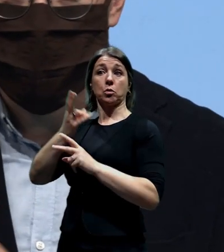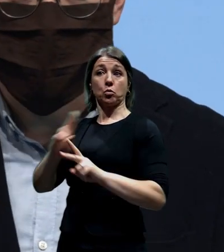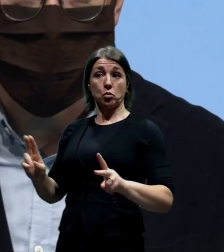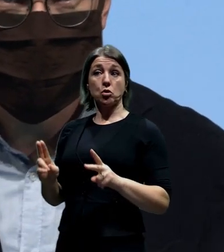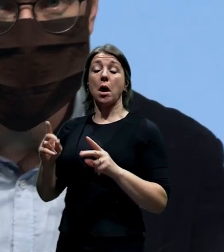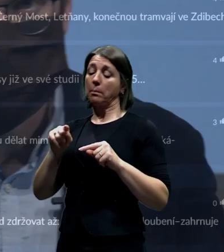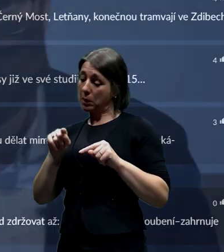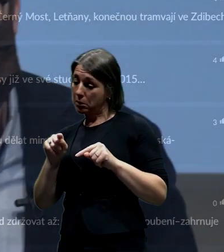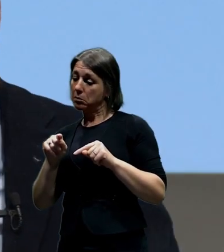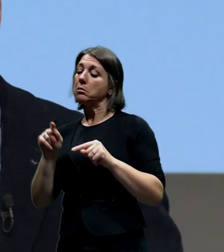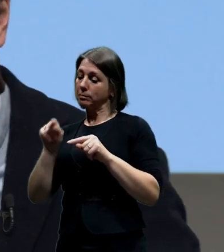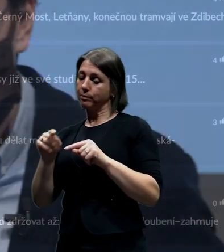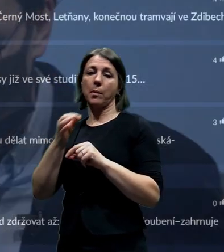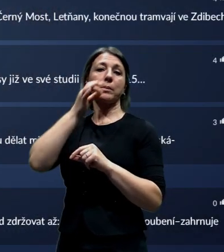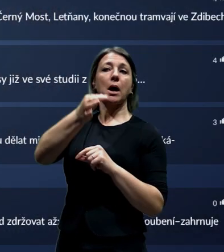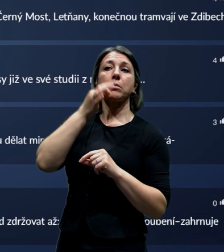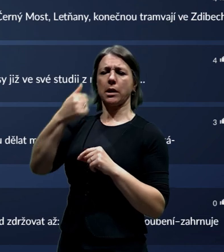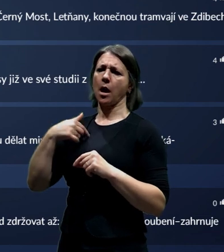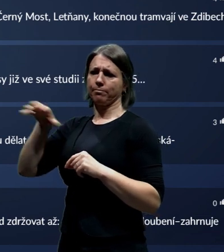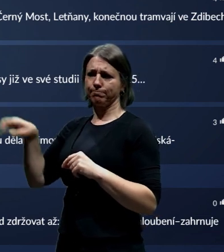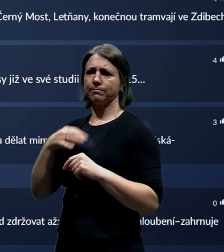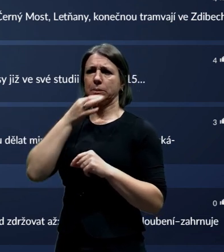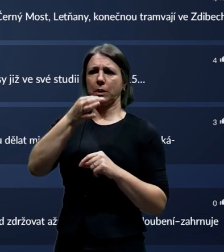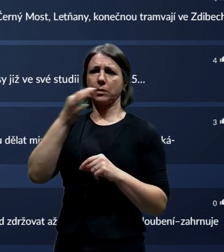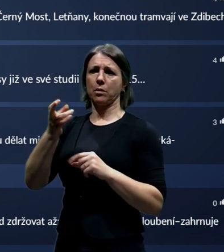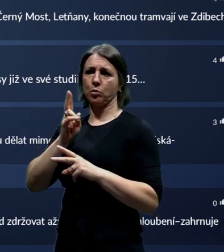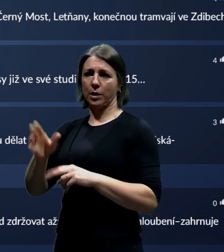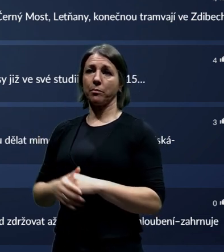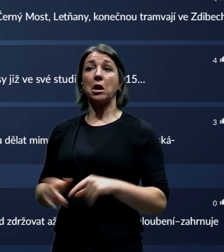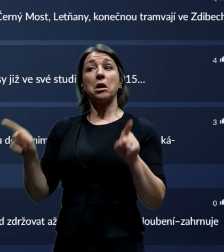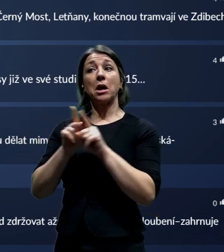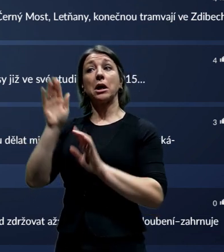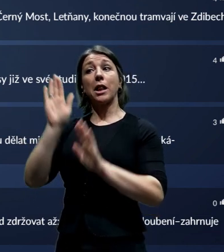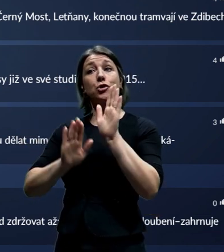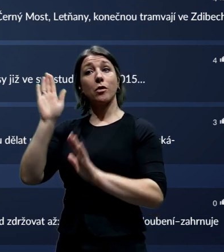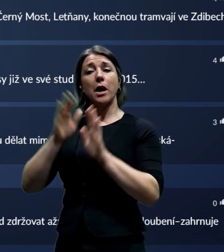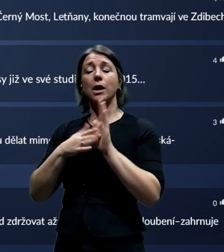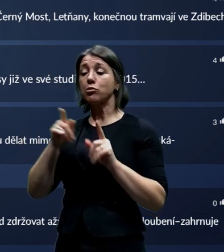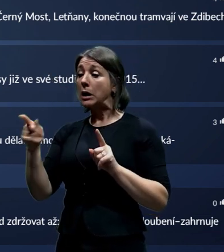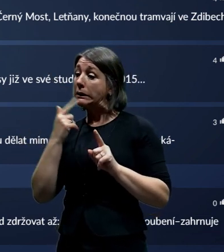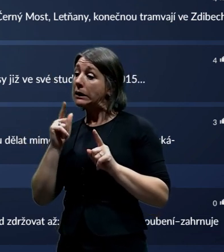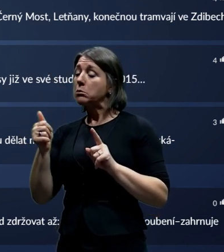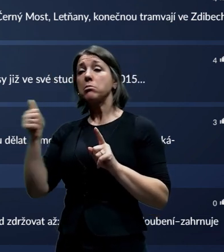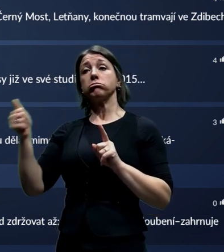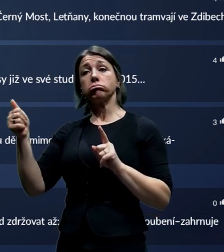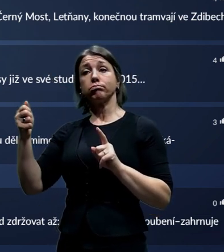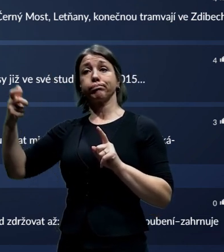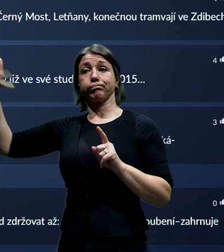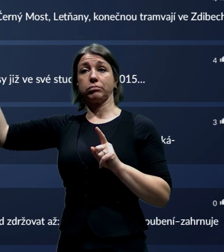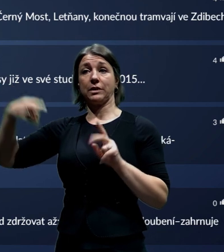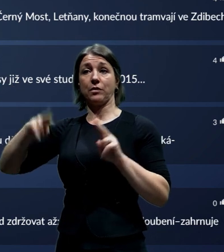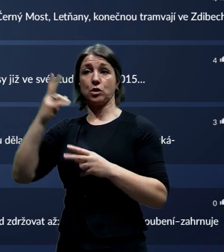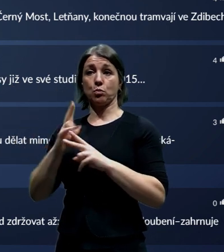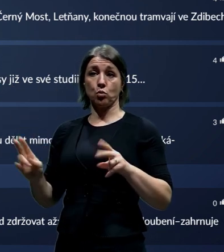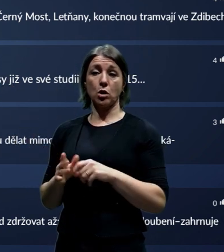ty dotazy potom tady hostů budeme ptát nebo já. Můžete taky pro ty dotazy hlasovat, aby jste určovali, který z nich je podle vás